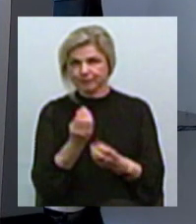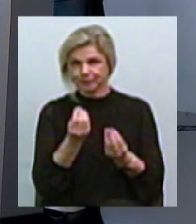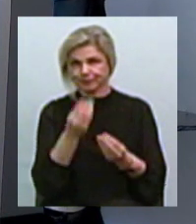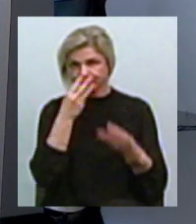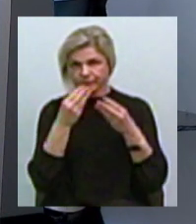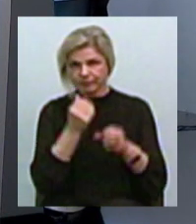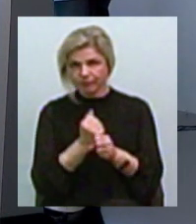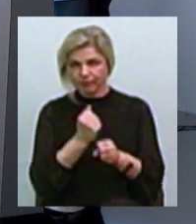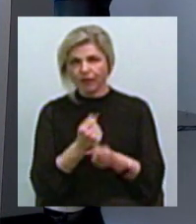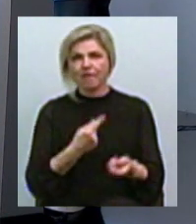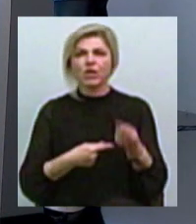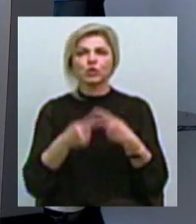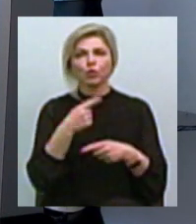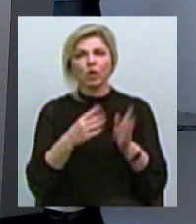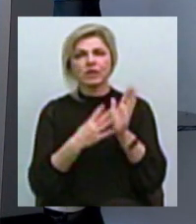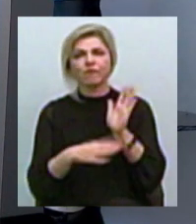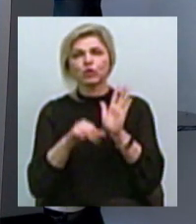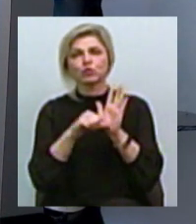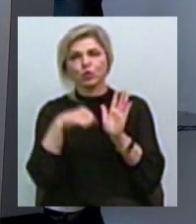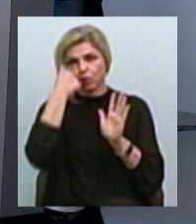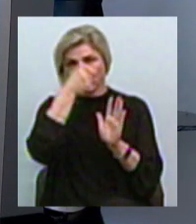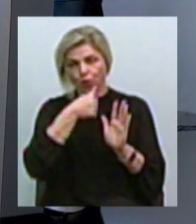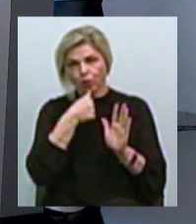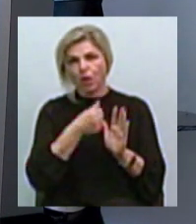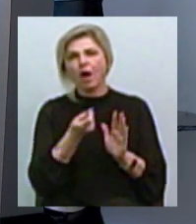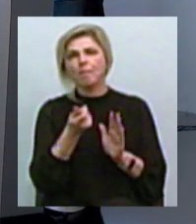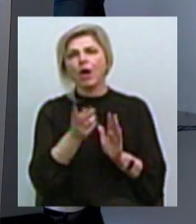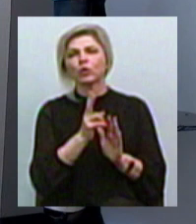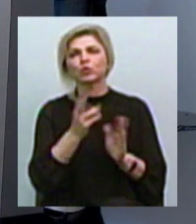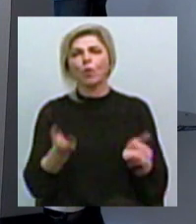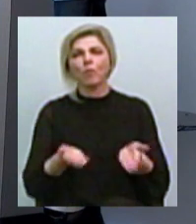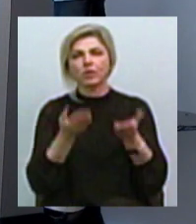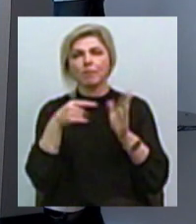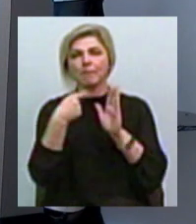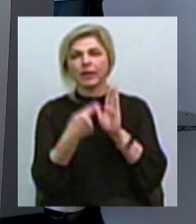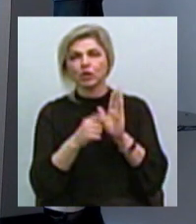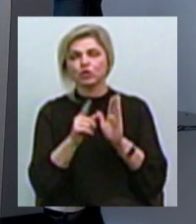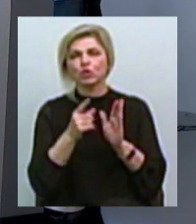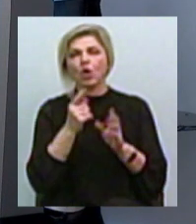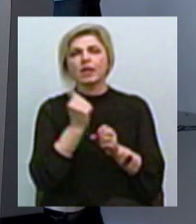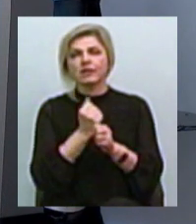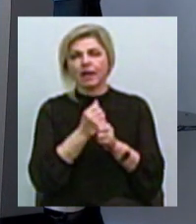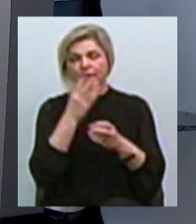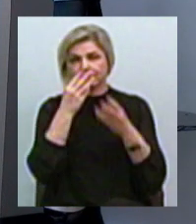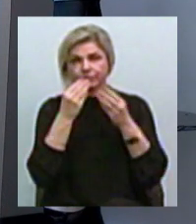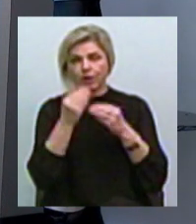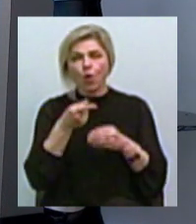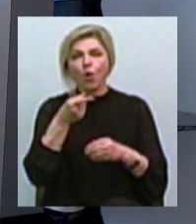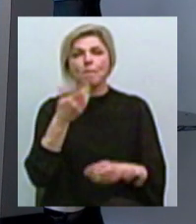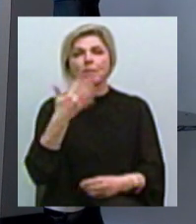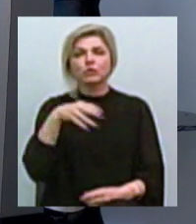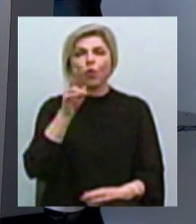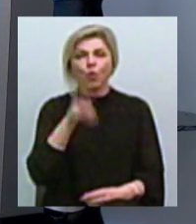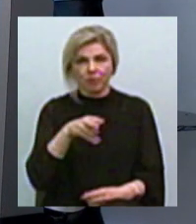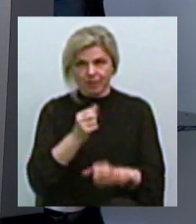96-го року, мало хто взагалі підіймав питання про те, що підробляли копійки 50 копійок